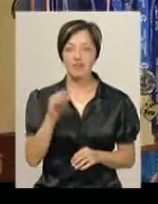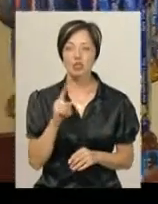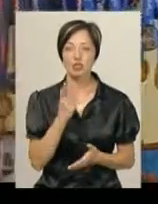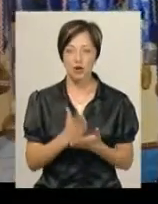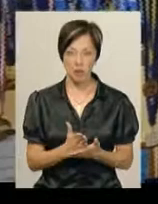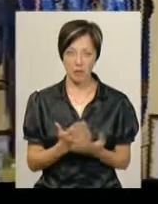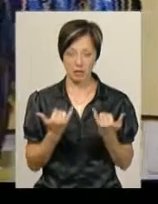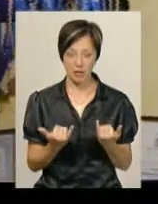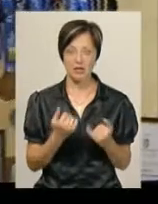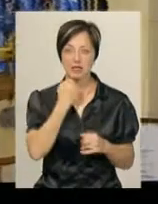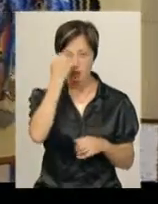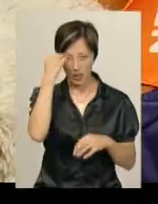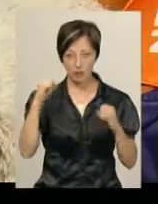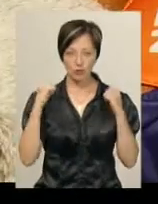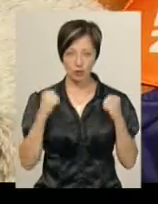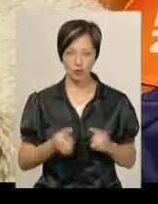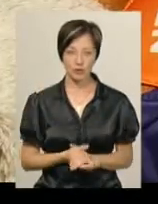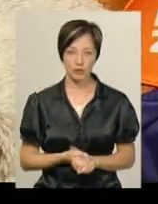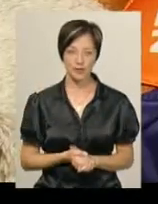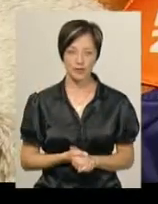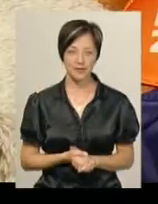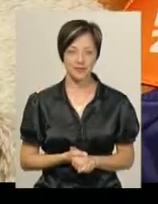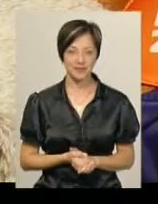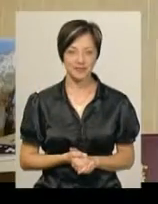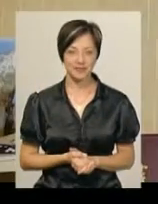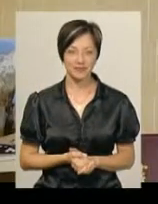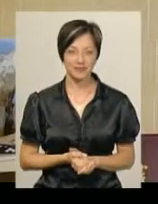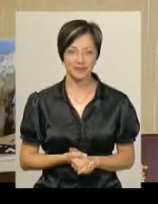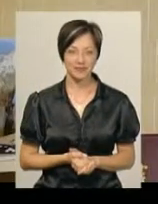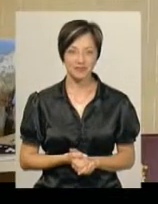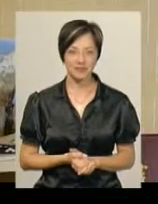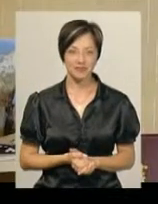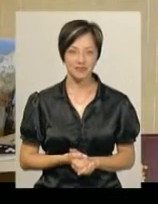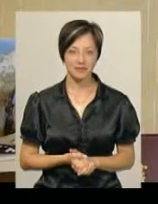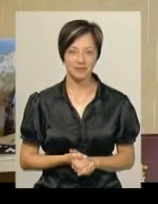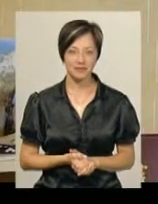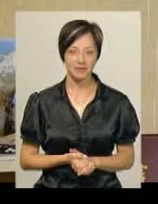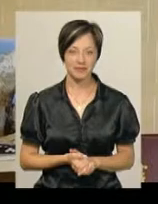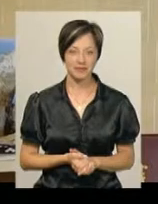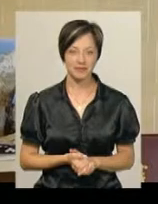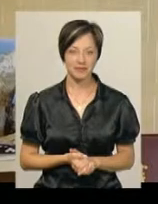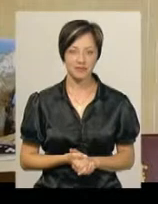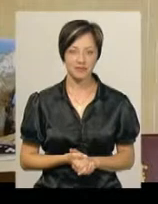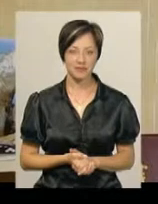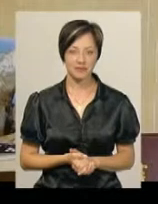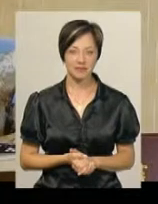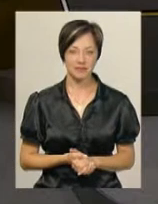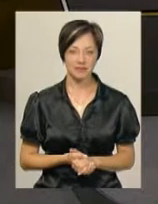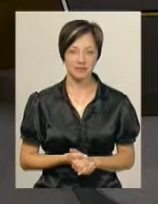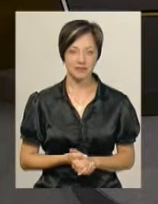маю – це тільки завдяки спорту. Ярослава Антошевська, Роман Свіріда, Павло Ільчук. Новини Поділля Центр.